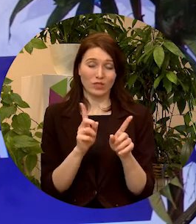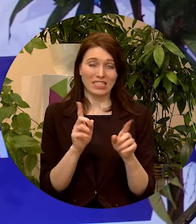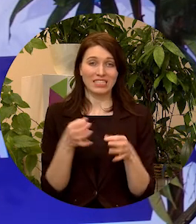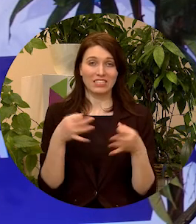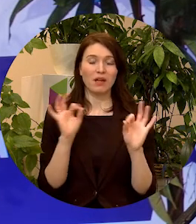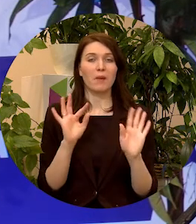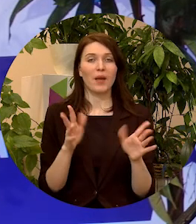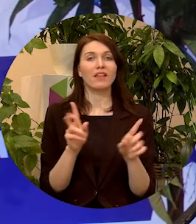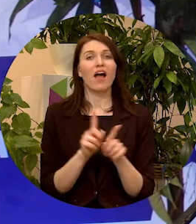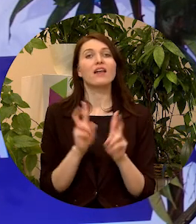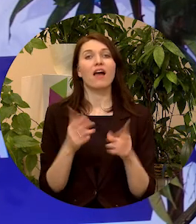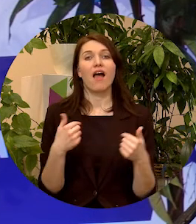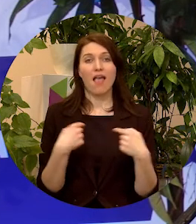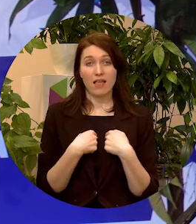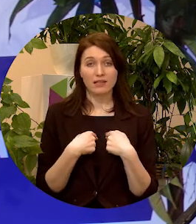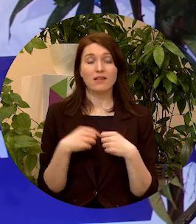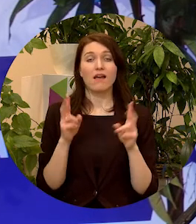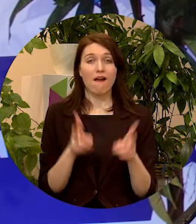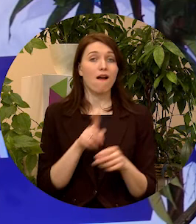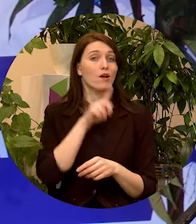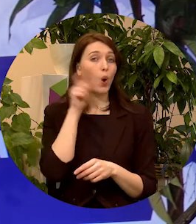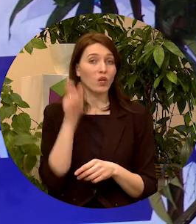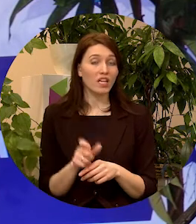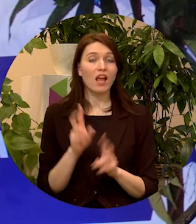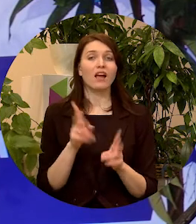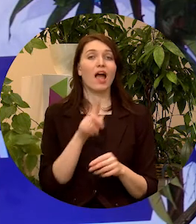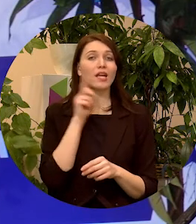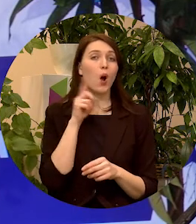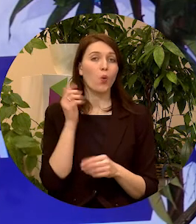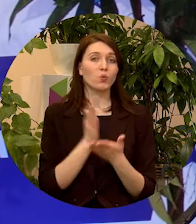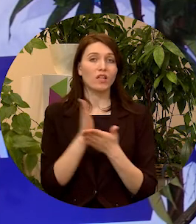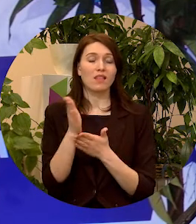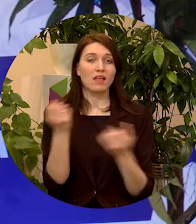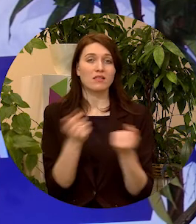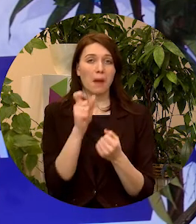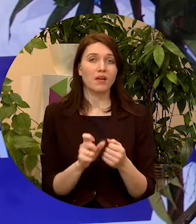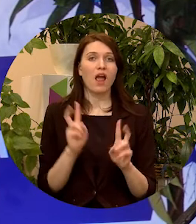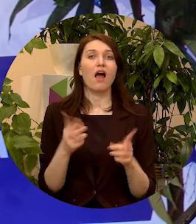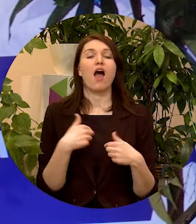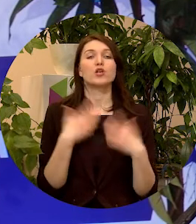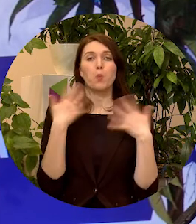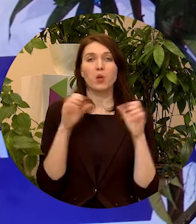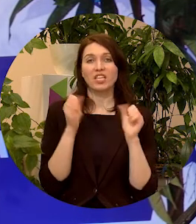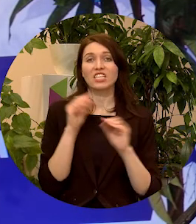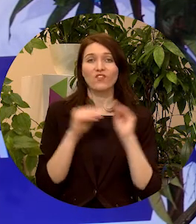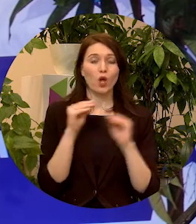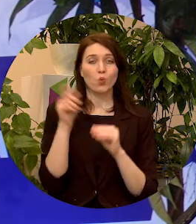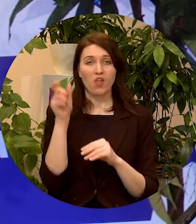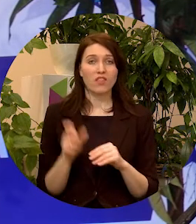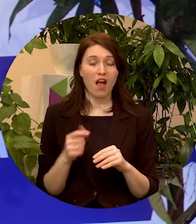arī tas, kā es, kā jauniecis, kā es, kā jaunatnes darbinieks, kā es, kā politikas veidotājs,